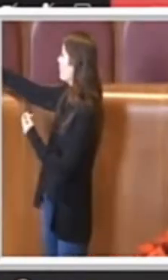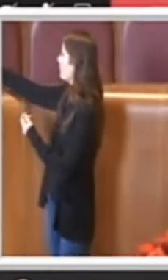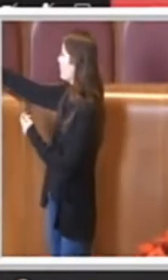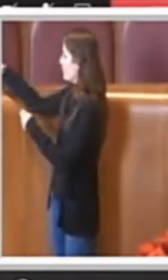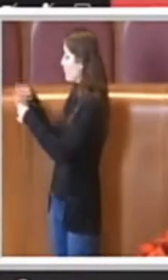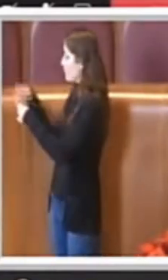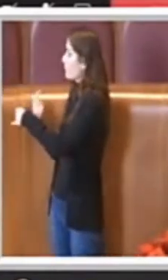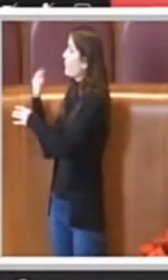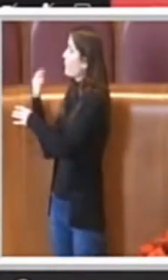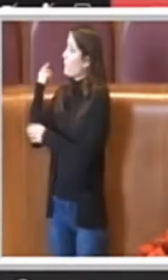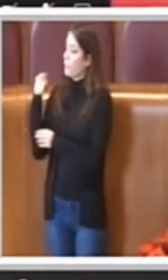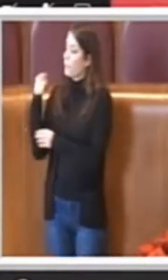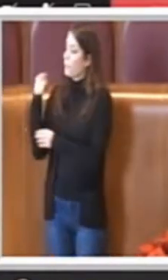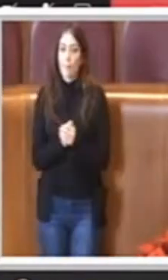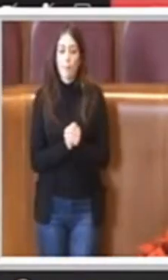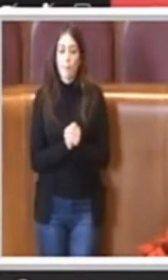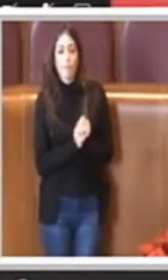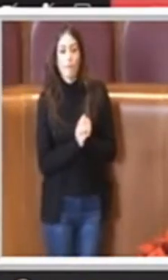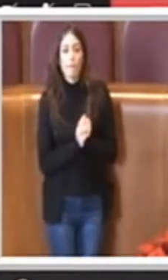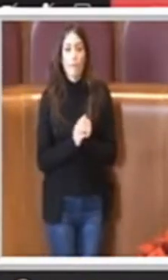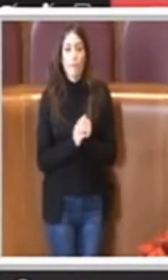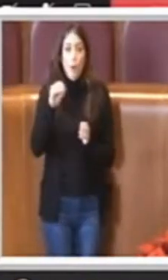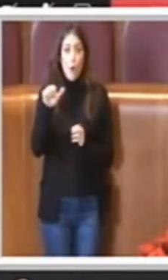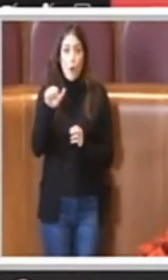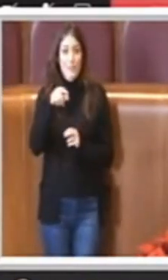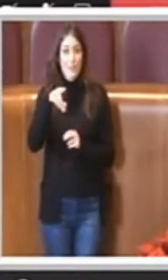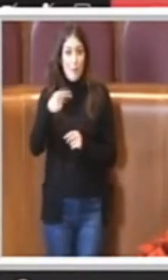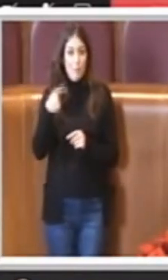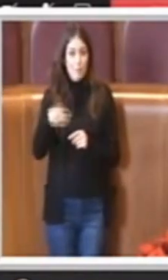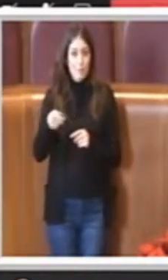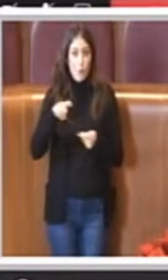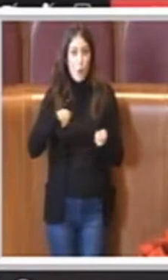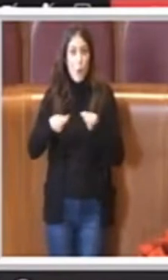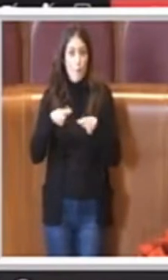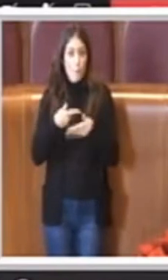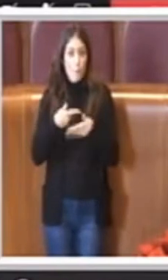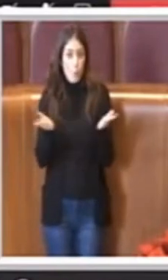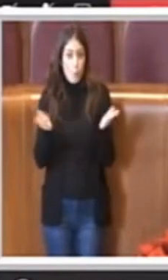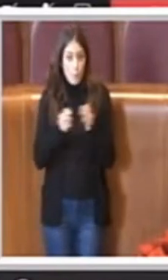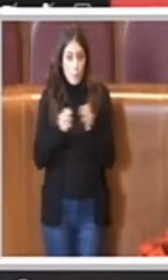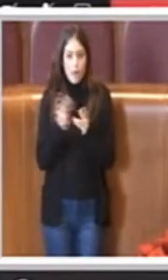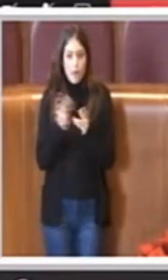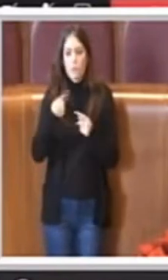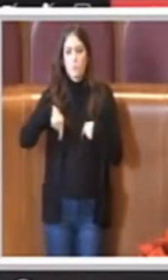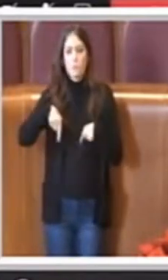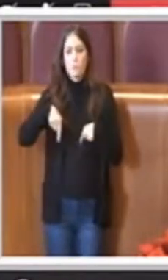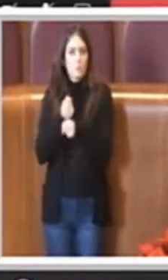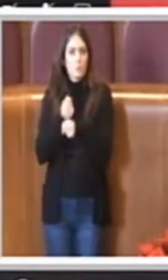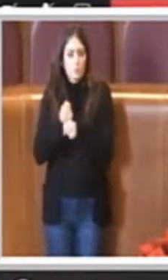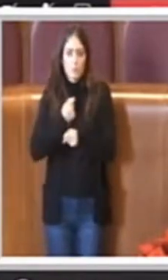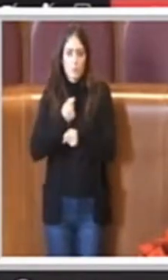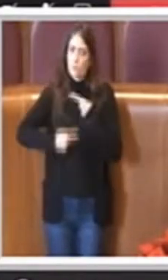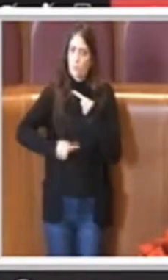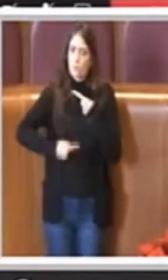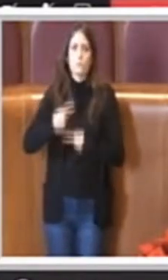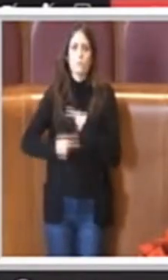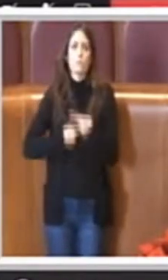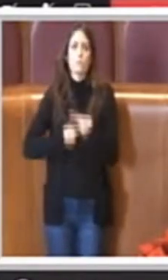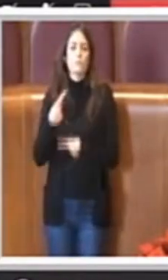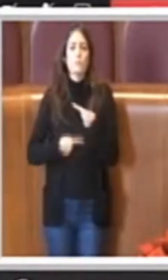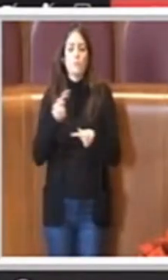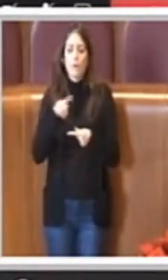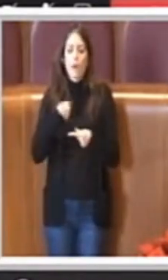COSAP del commercio sulla Repubblica. Si è lavorato costantemente cercando di